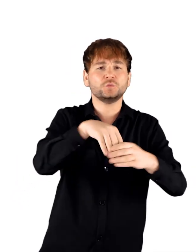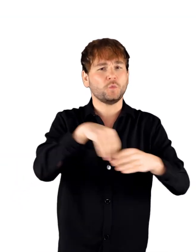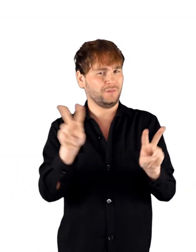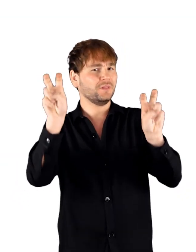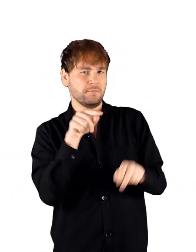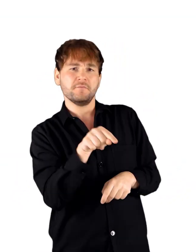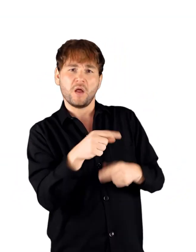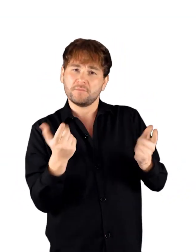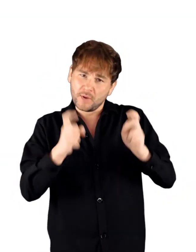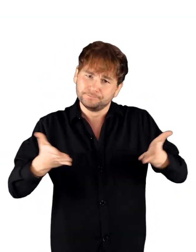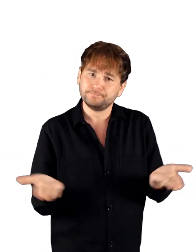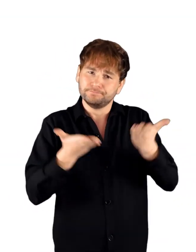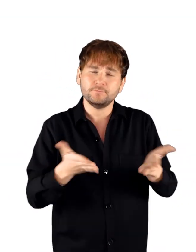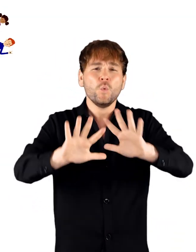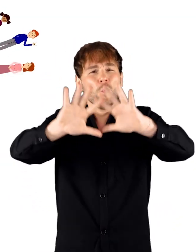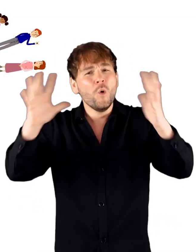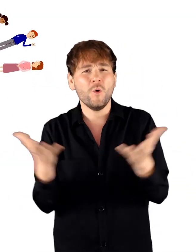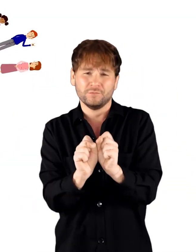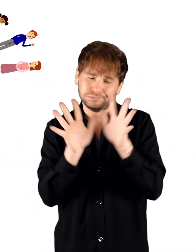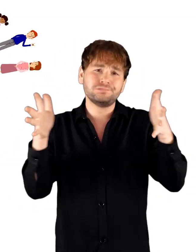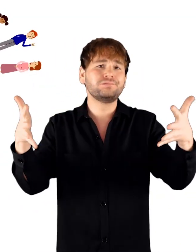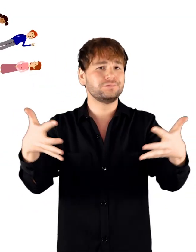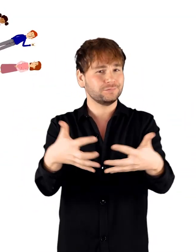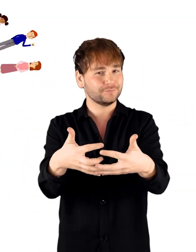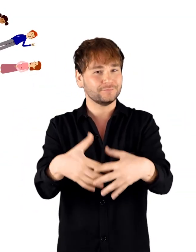quotidienne au GIZ, dans le monde entier.